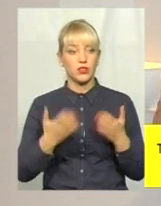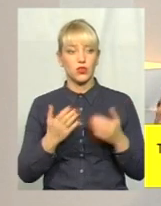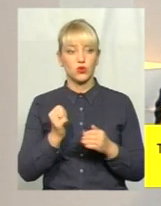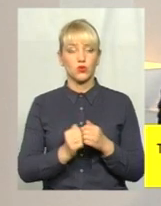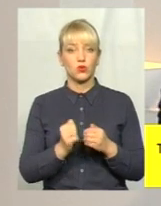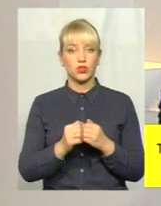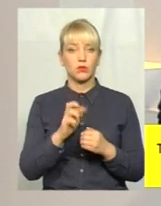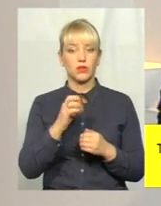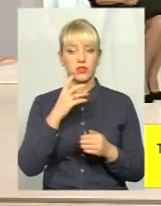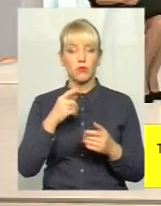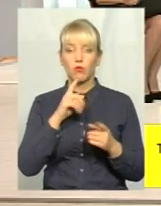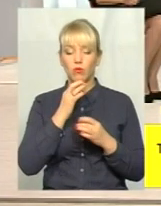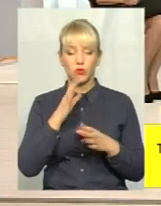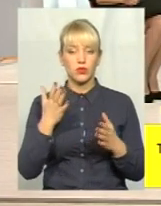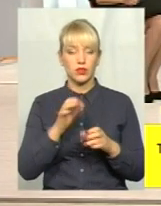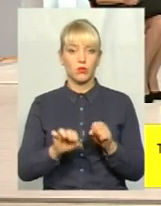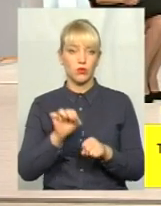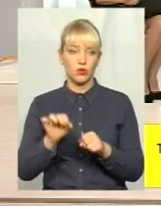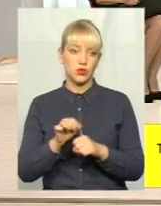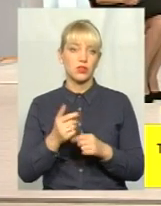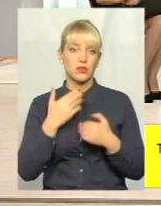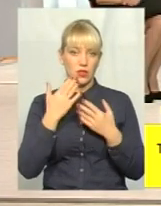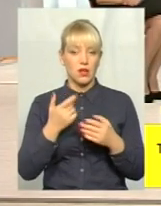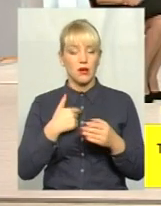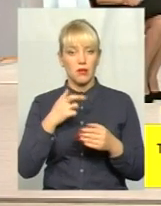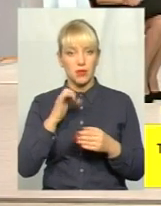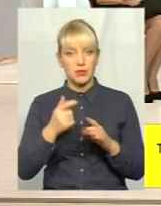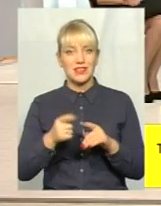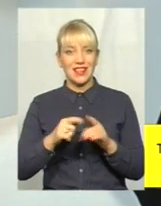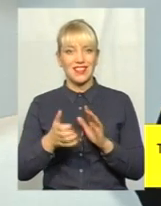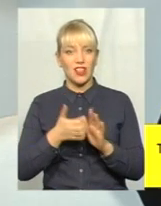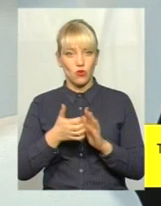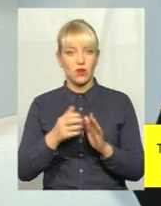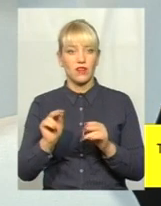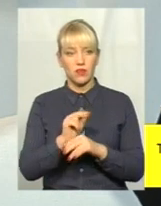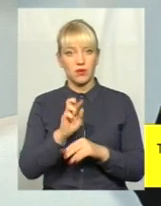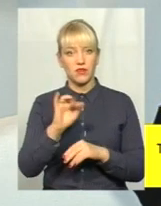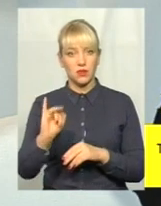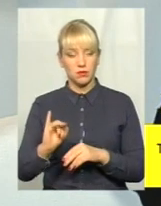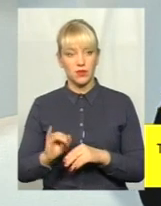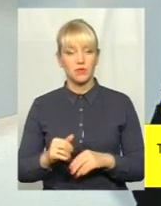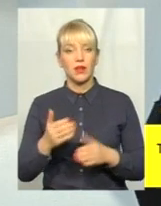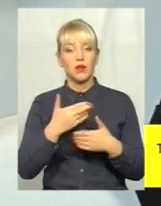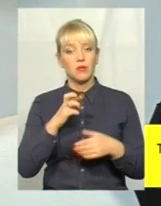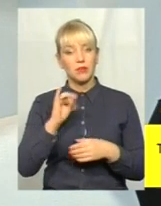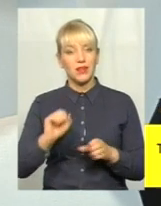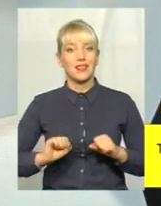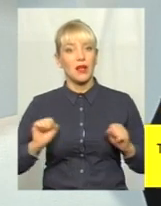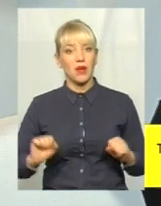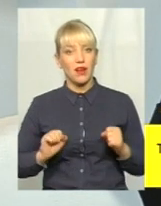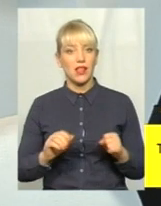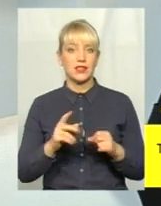за будь-яке порушення звертався, ми б цей недолік виправили в нашому місті? Ми б намагалися і